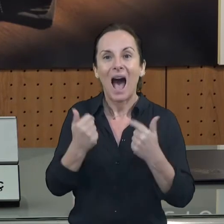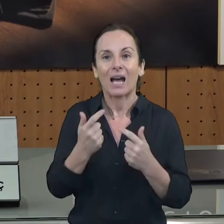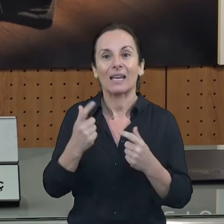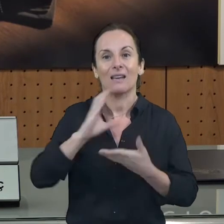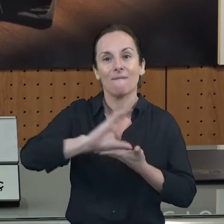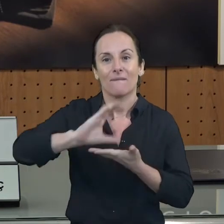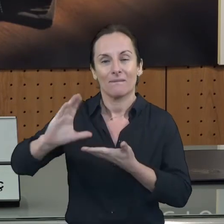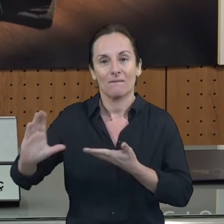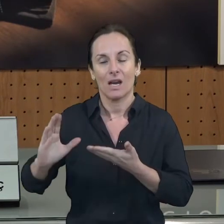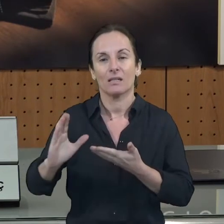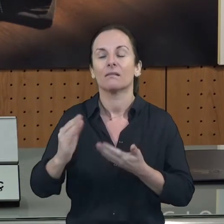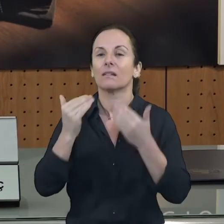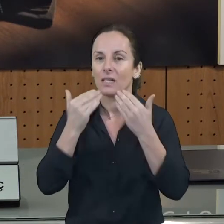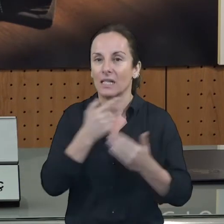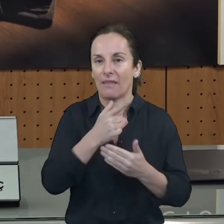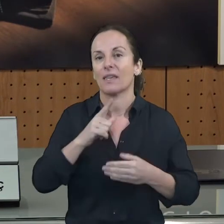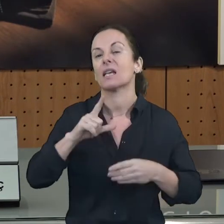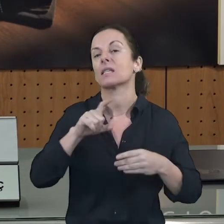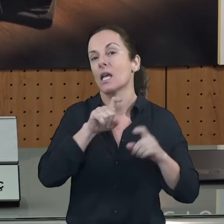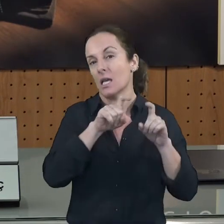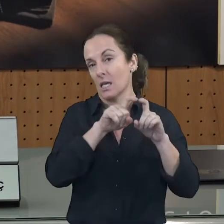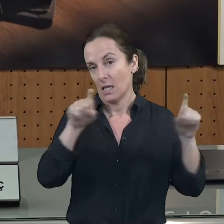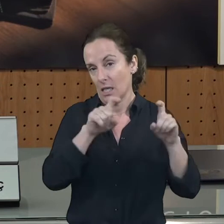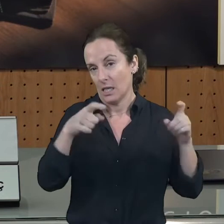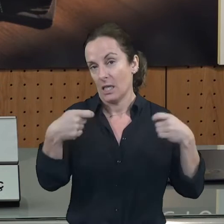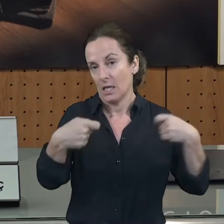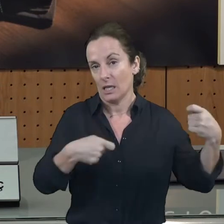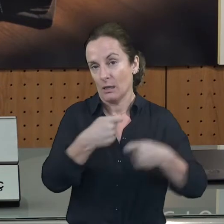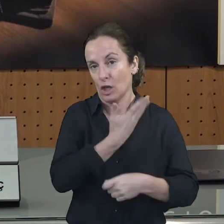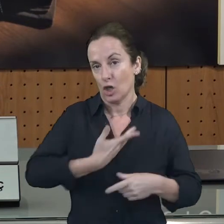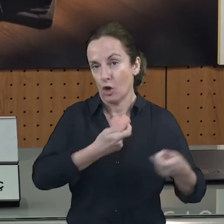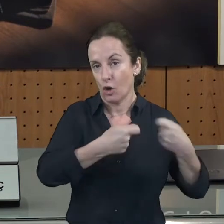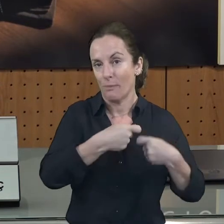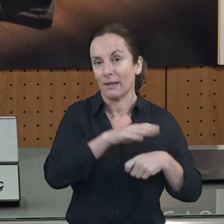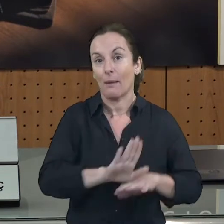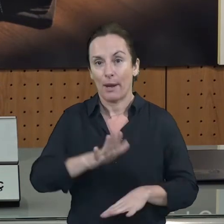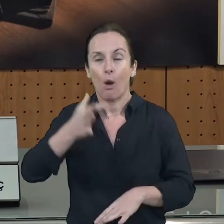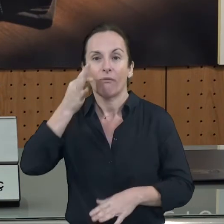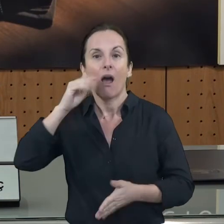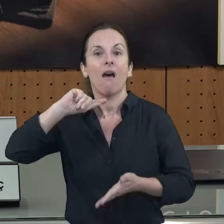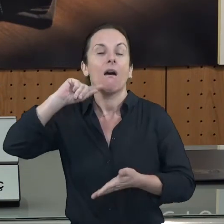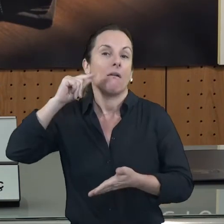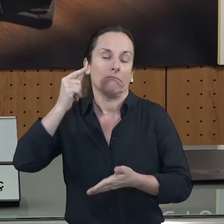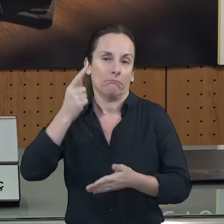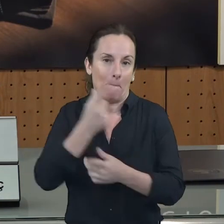seguirà sent el que acabarà resolent i pagant la subvenció des de les nostres competències.